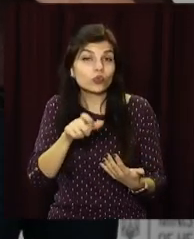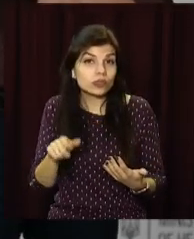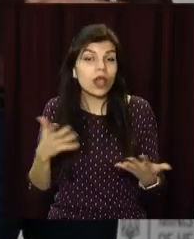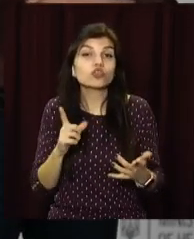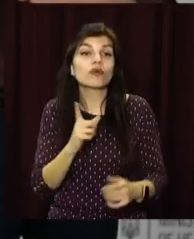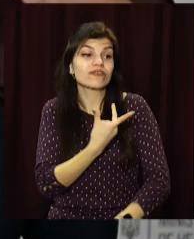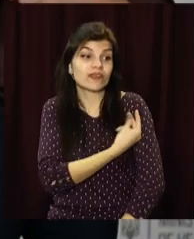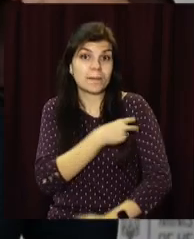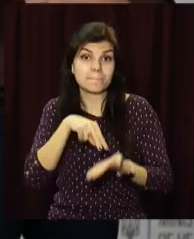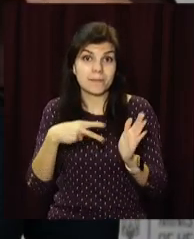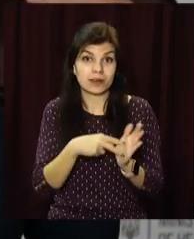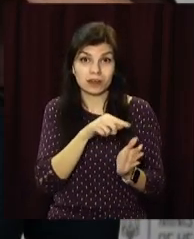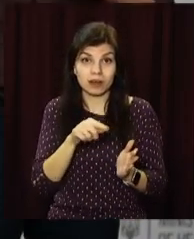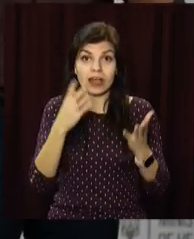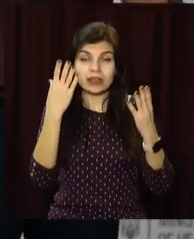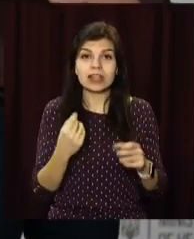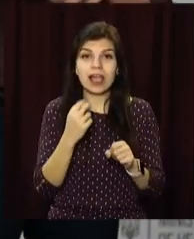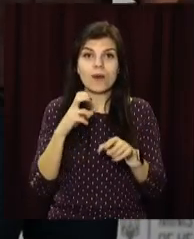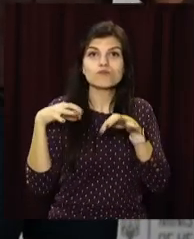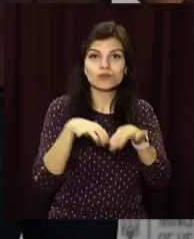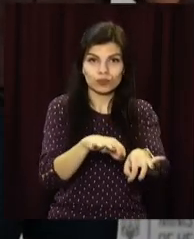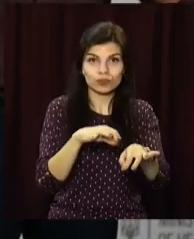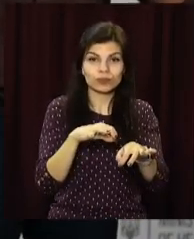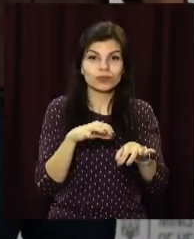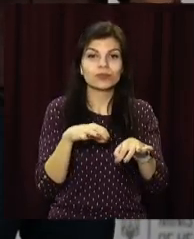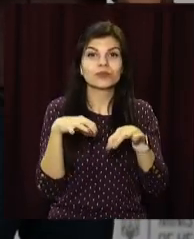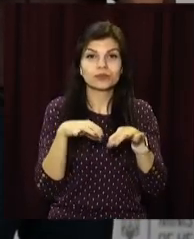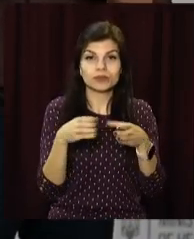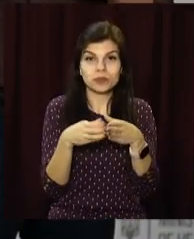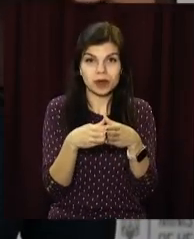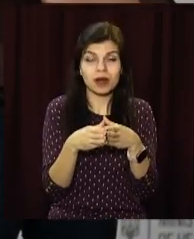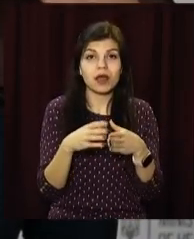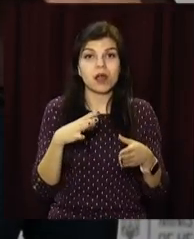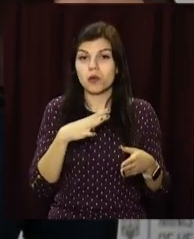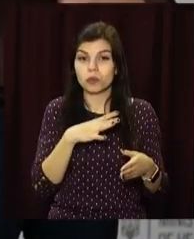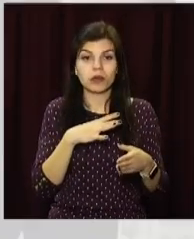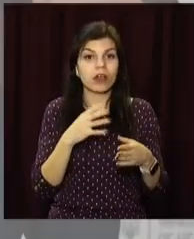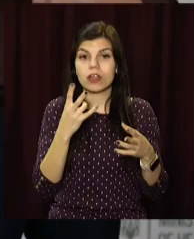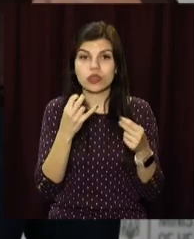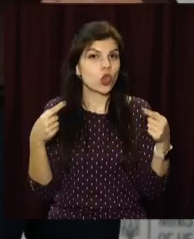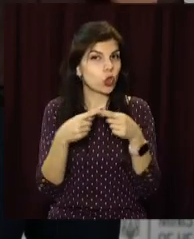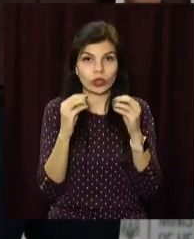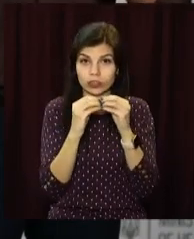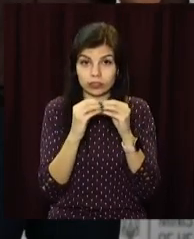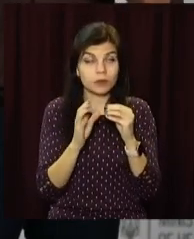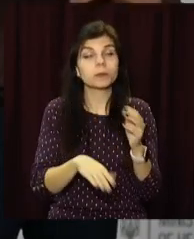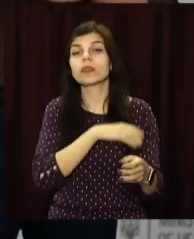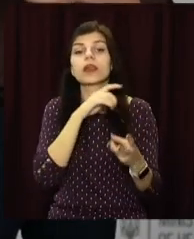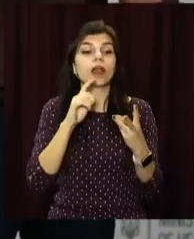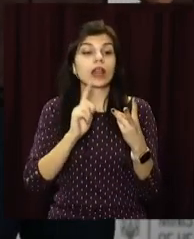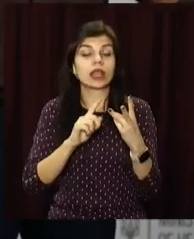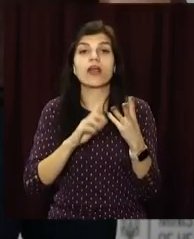вакцинується в день роботи мобільної бригади, була не кратна 10. Третій випадок, коли